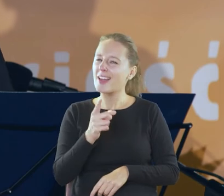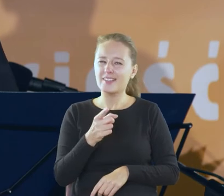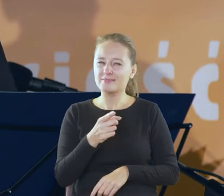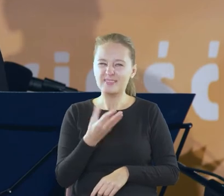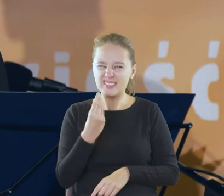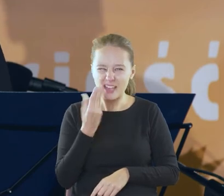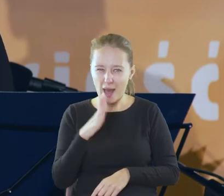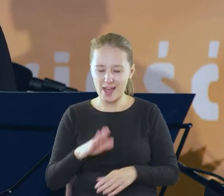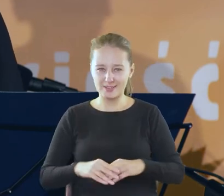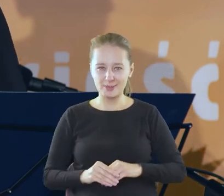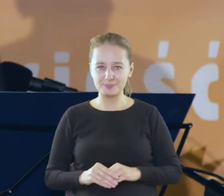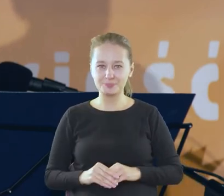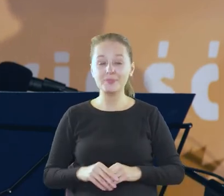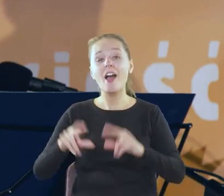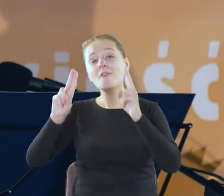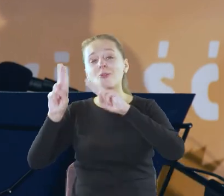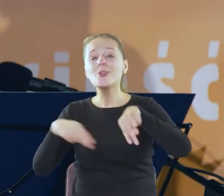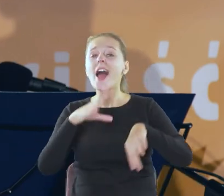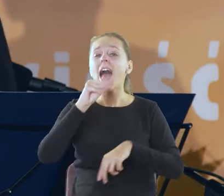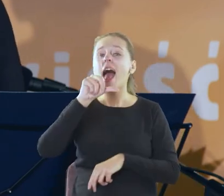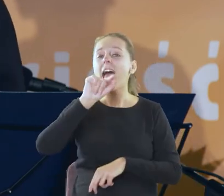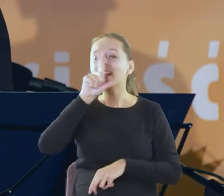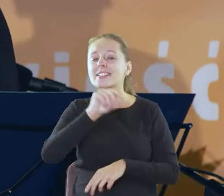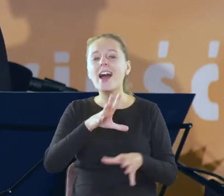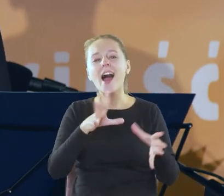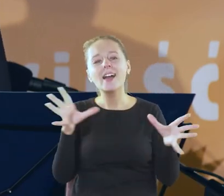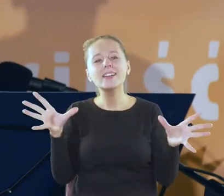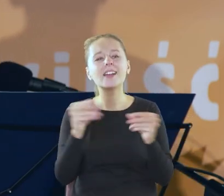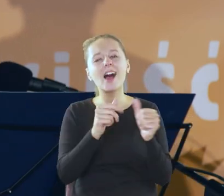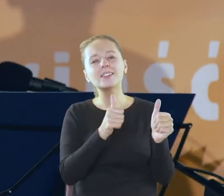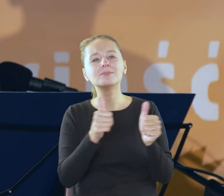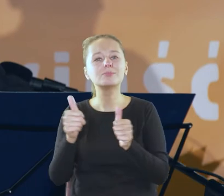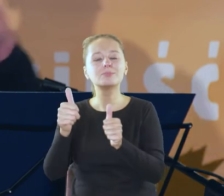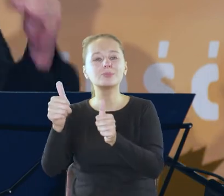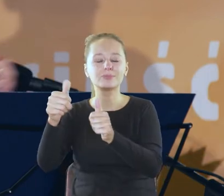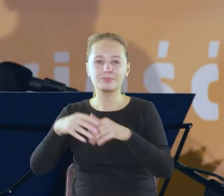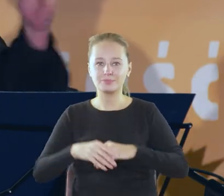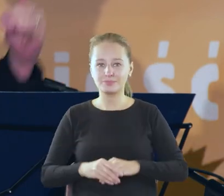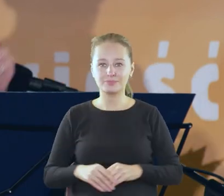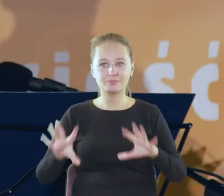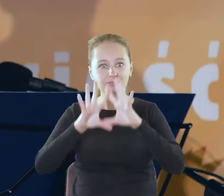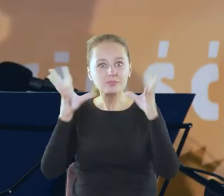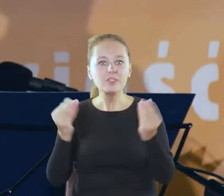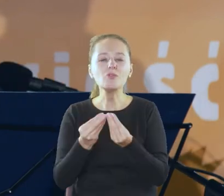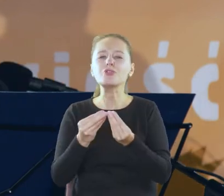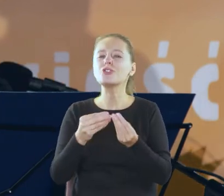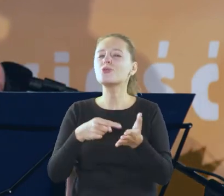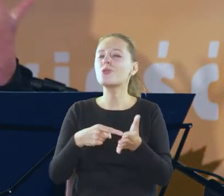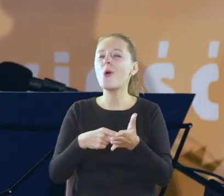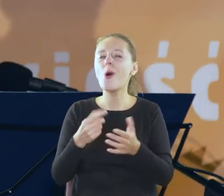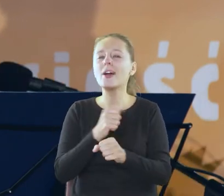ale wróćmy do tej Elizy i idźmy z nią bo się nieustannie oddalamy w stronę tekstu i to wszystko też jest takie